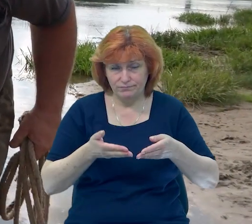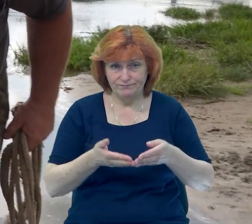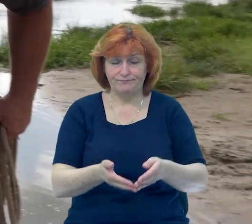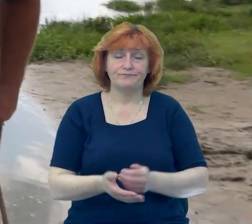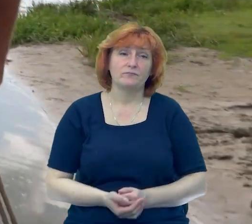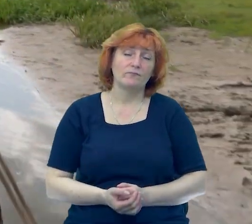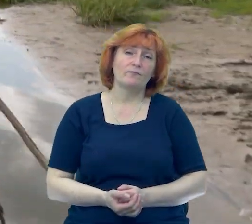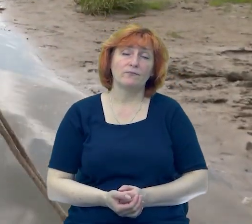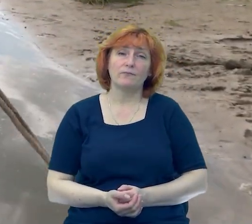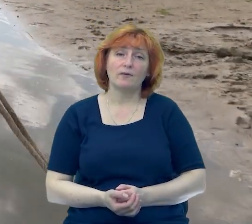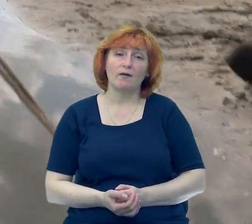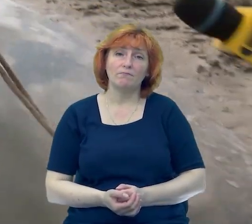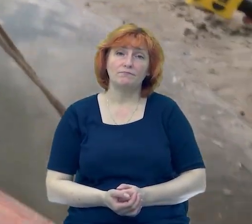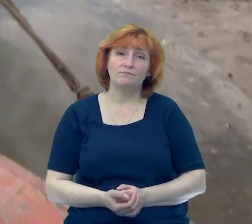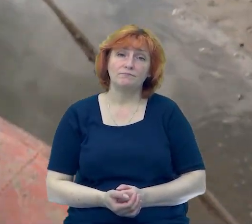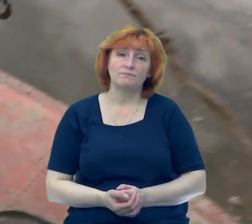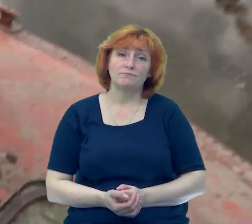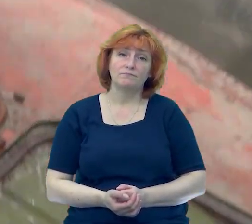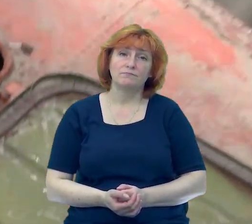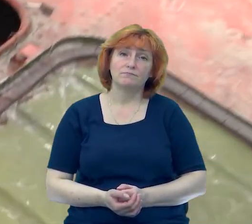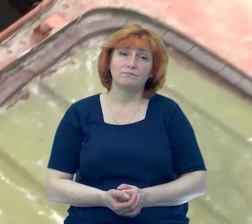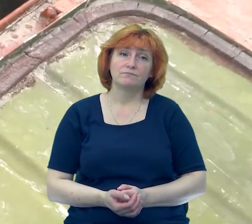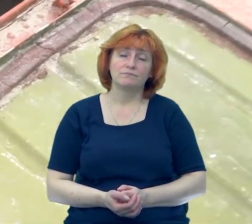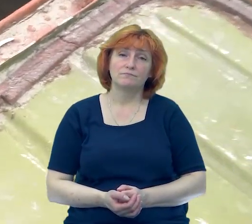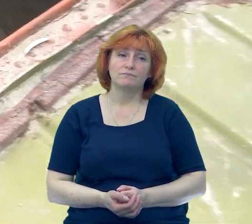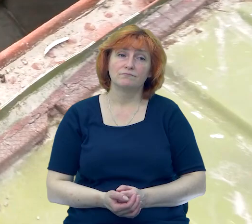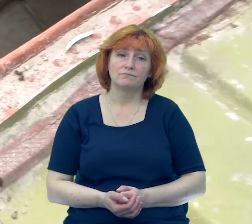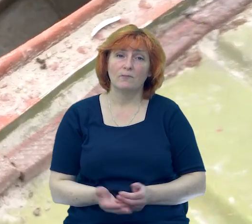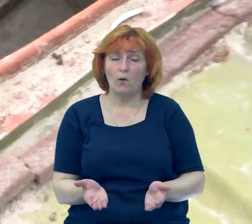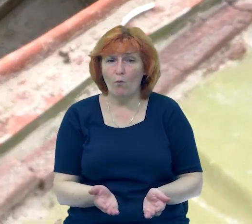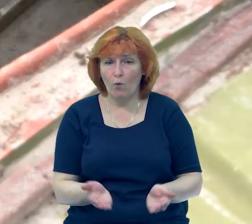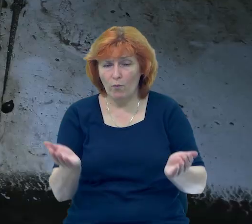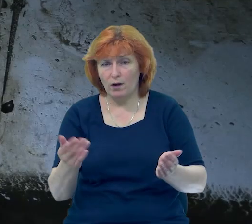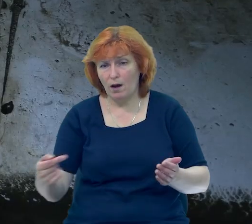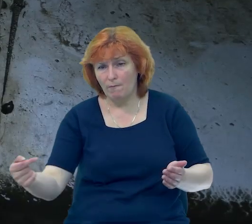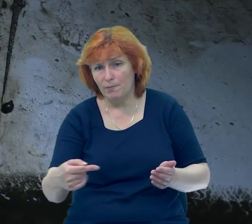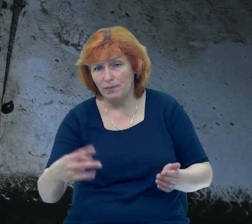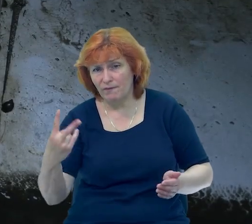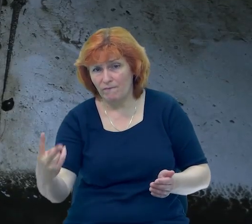Ось два такі шубки по боках. Ось два і там два.